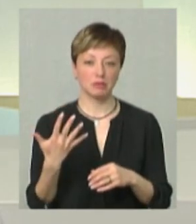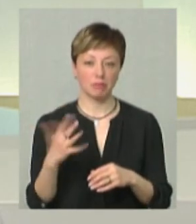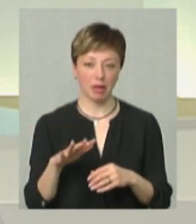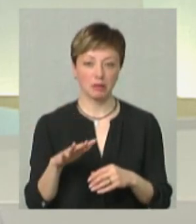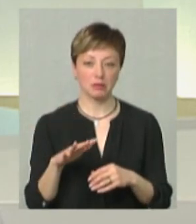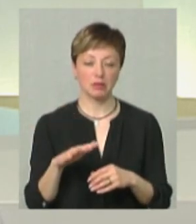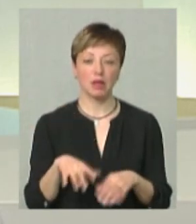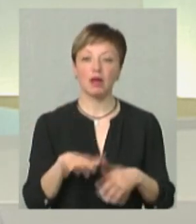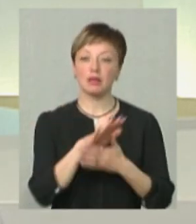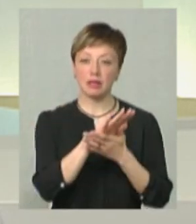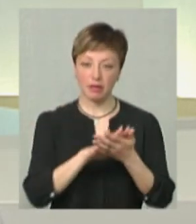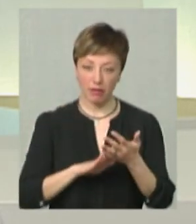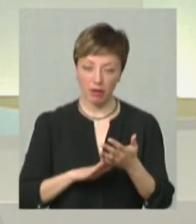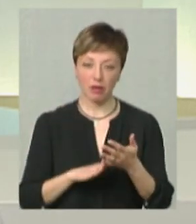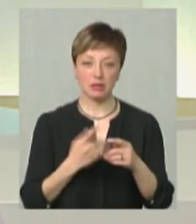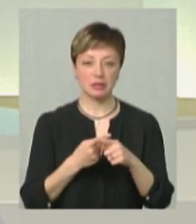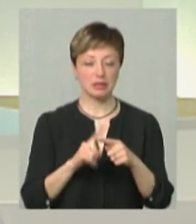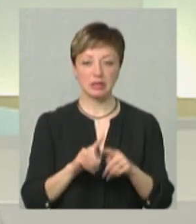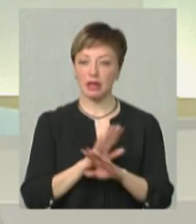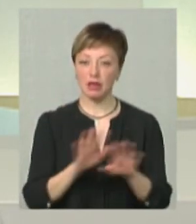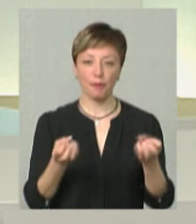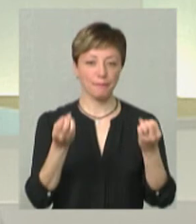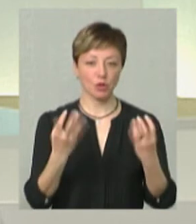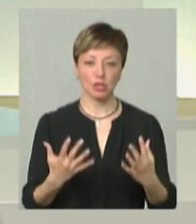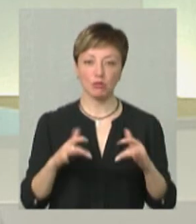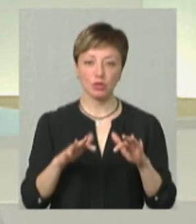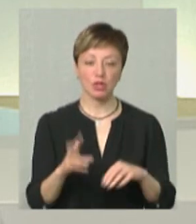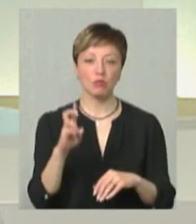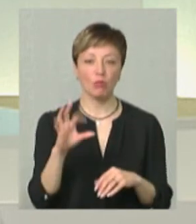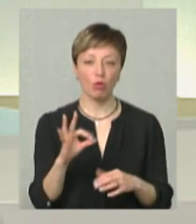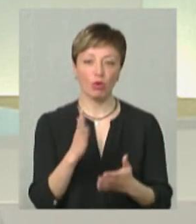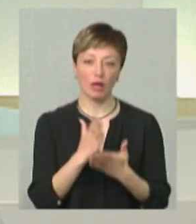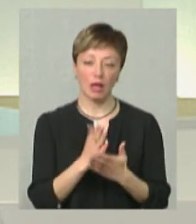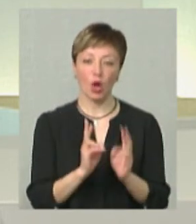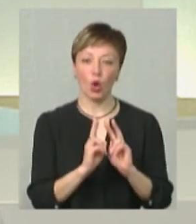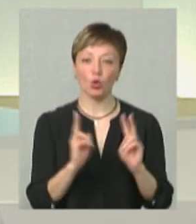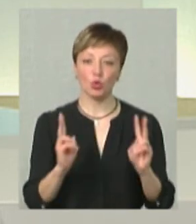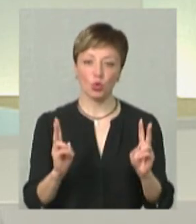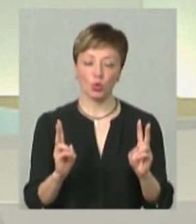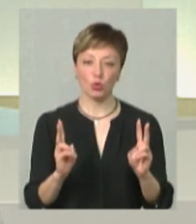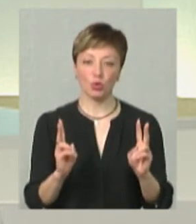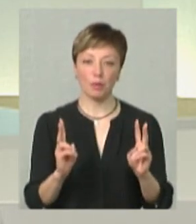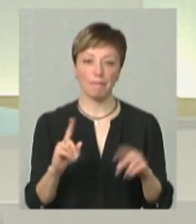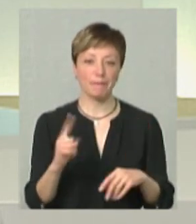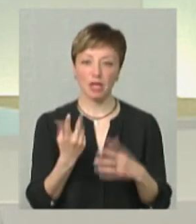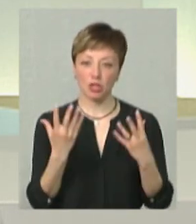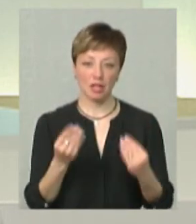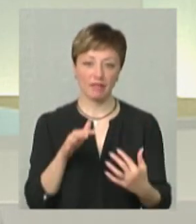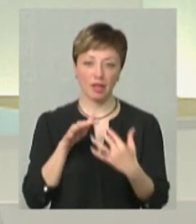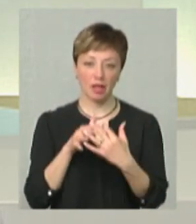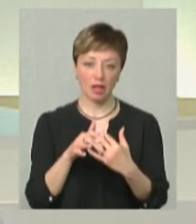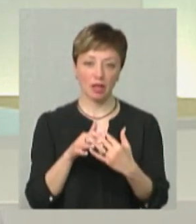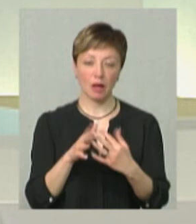Процес триває, і це дуже такий непростий процес, оскільки є ті, хто практично в перші дні війни